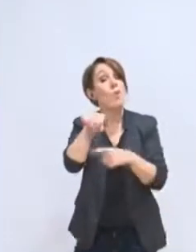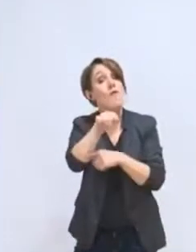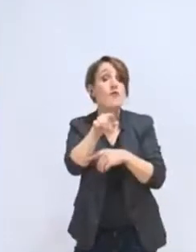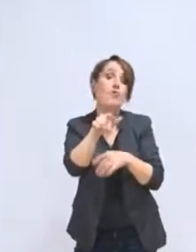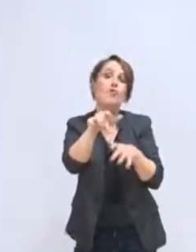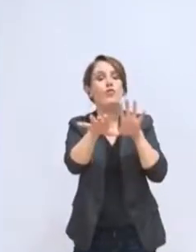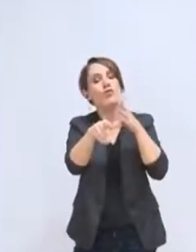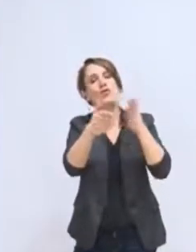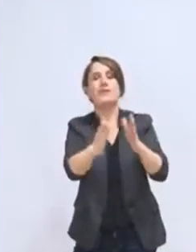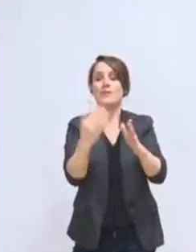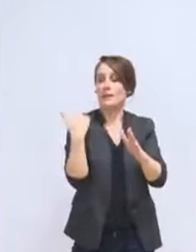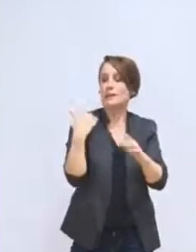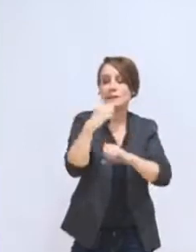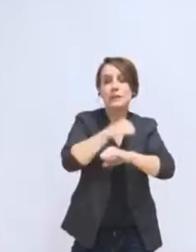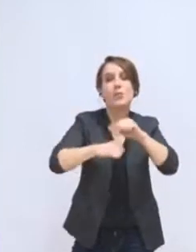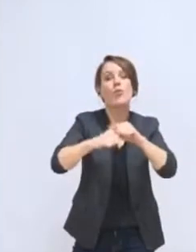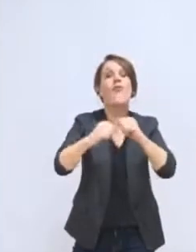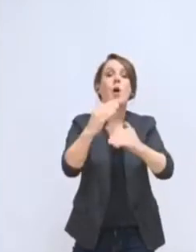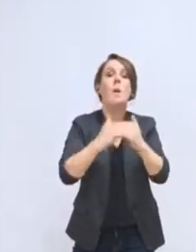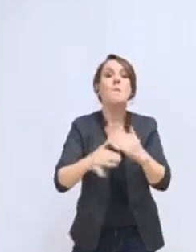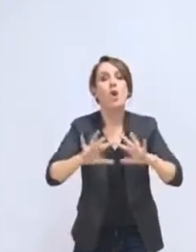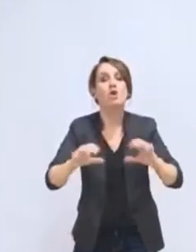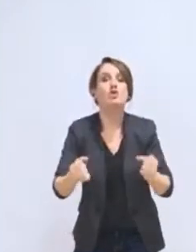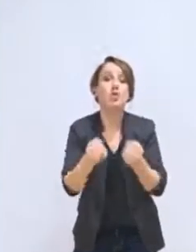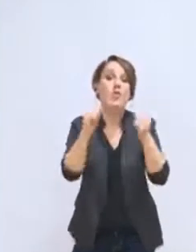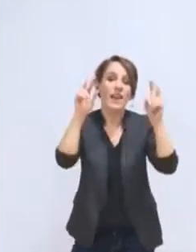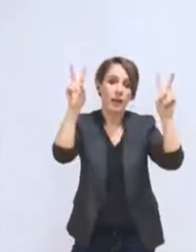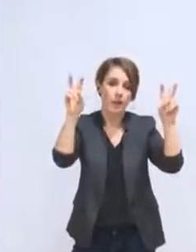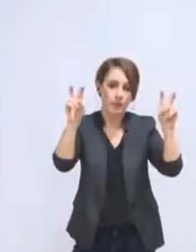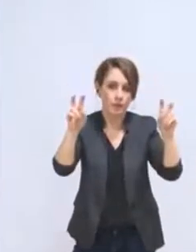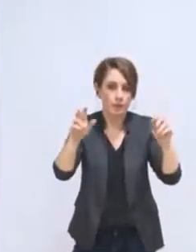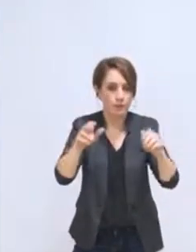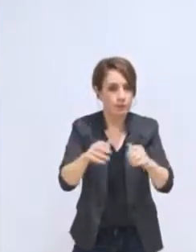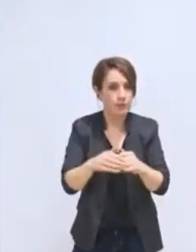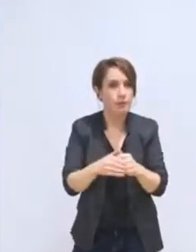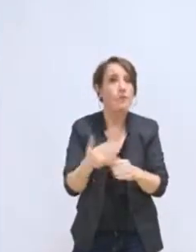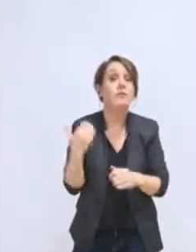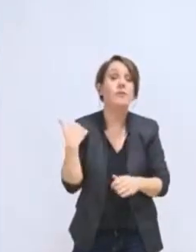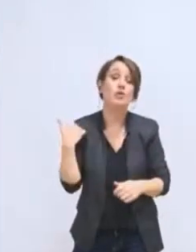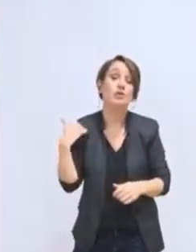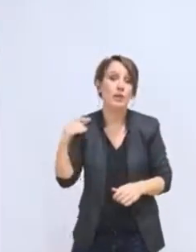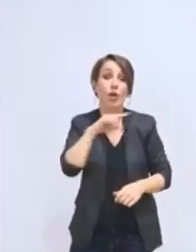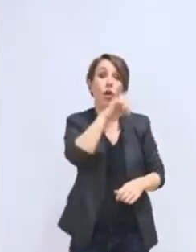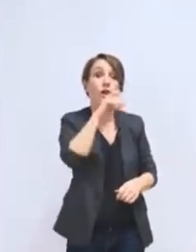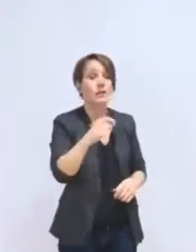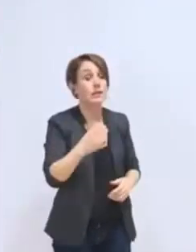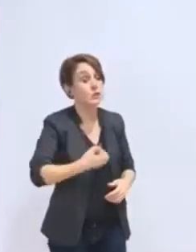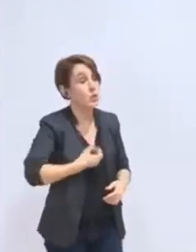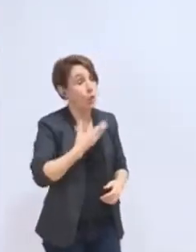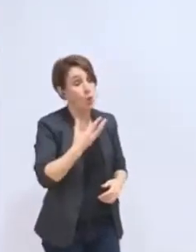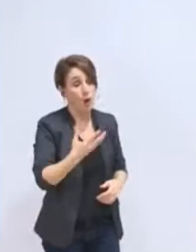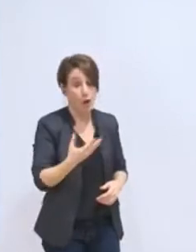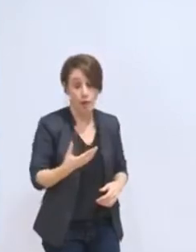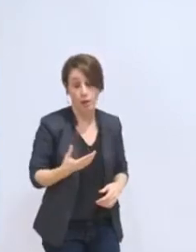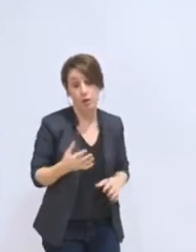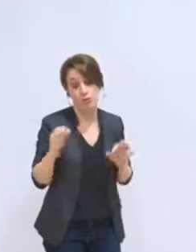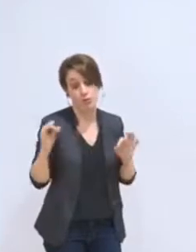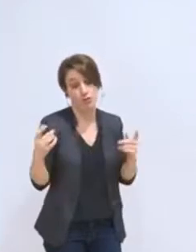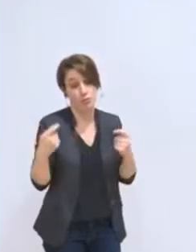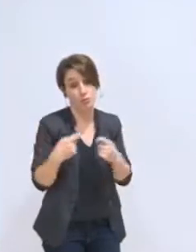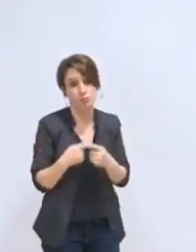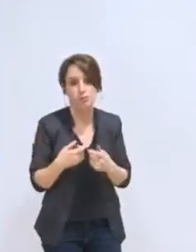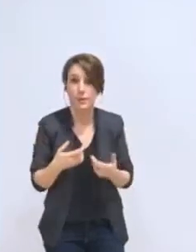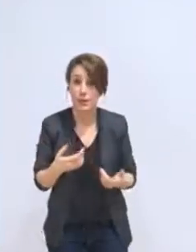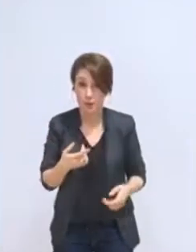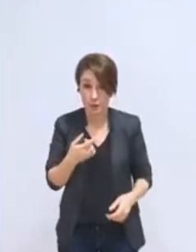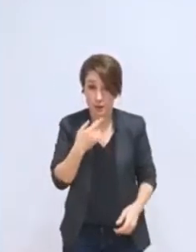vous avez mis en place. Je ne reviendrai pas sur la question orale qui vous a été posée, le choix que vous faites de baisser la